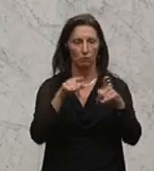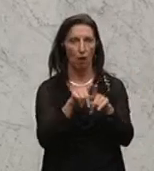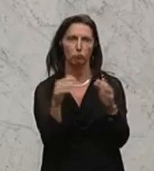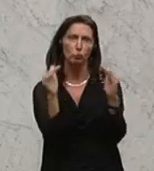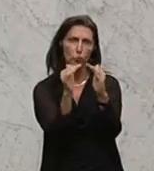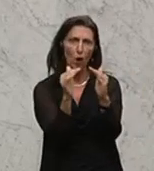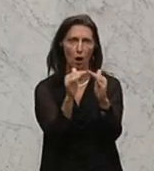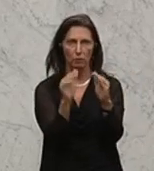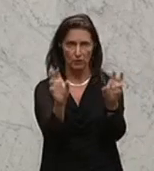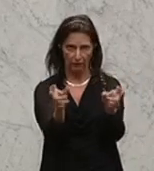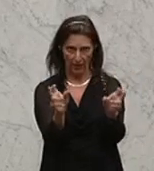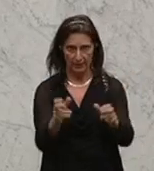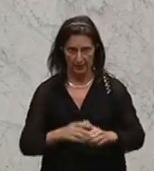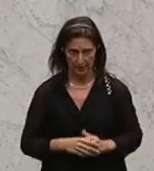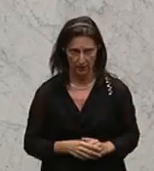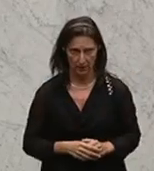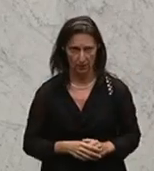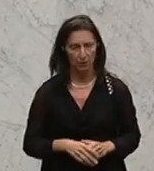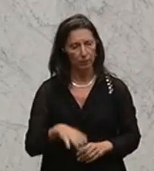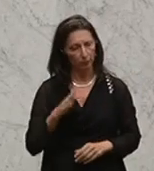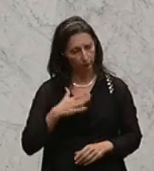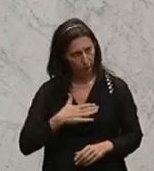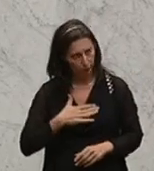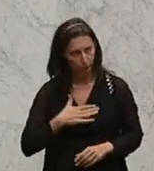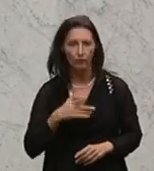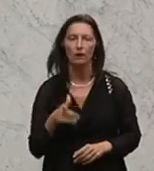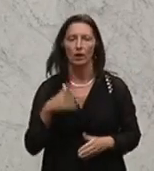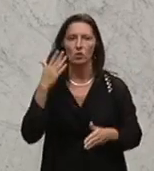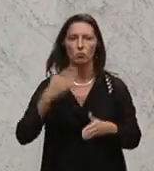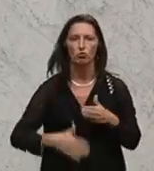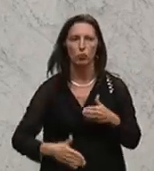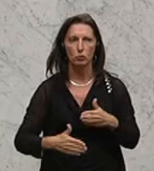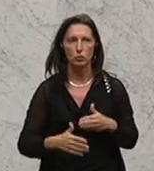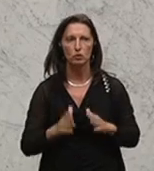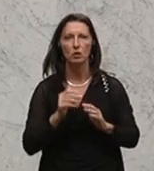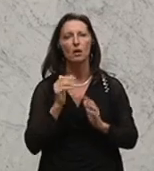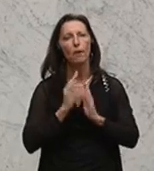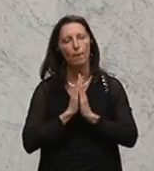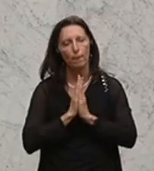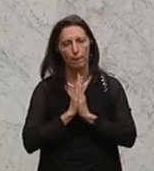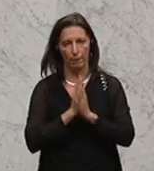Bildschirmen, gestatten Sie mir zum Schluss noch eine Bitte.